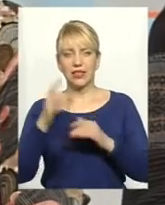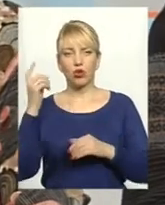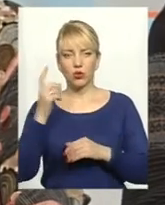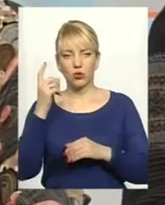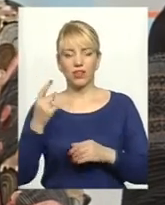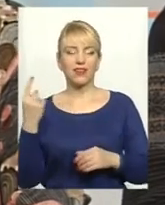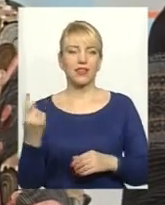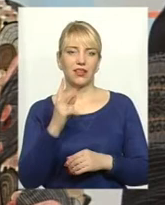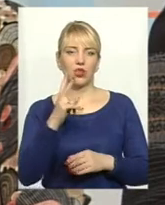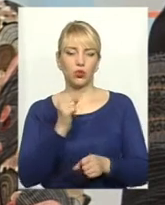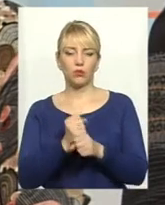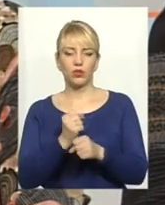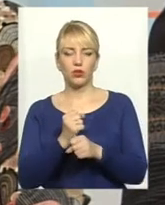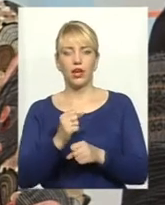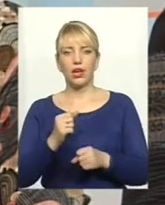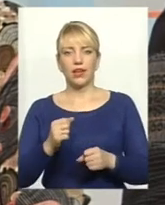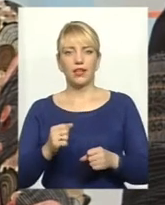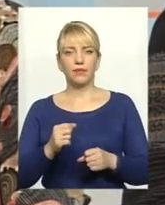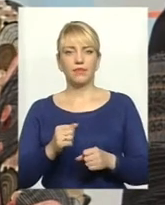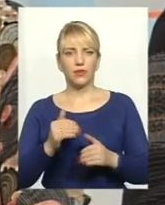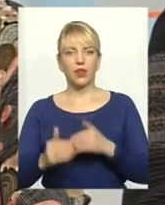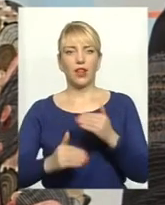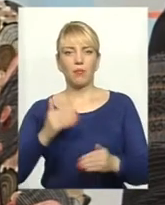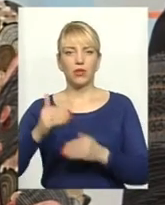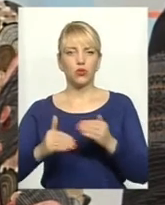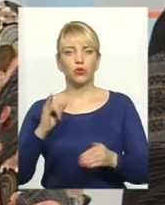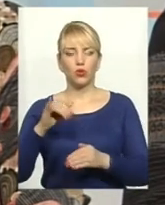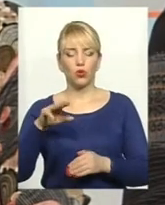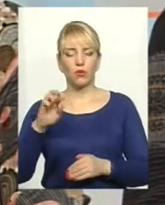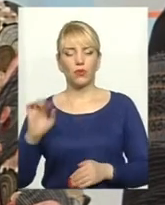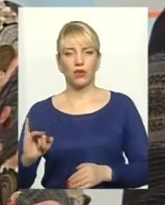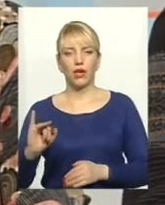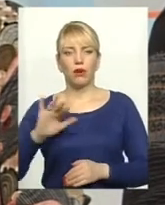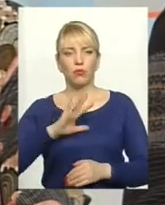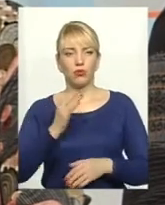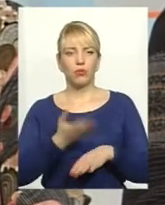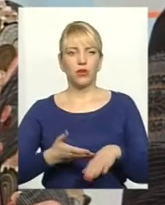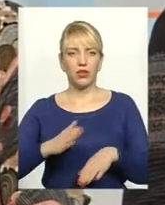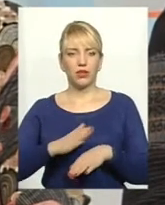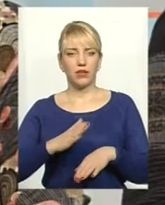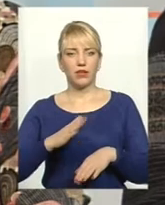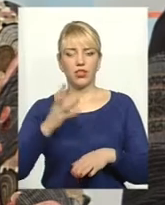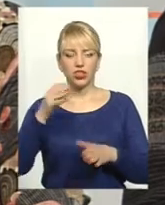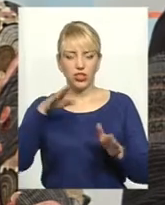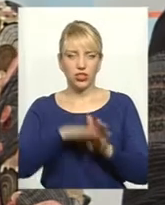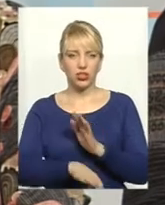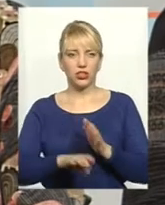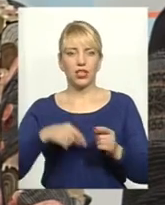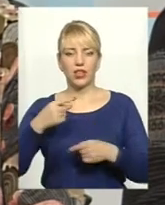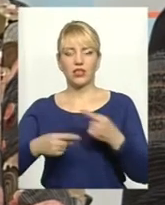сьогодні фактично працює в Україні динамічно, то були б дуже набагато гірші були б наслідки того всього.